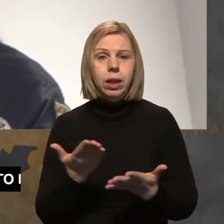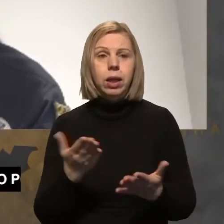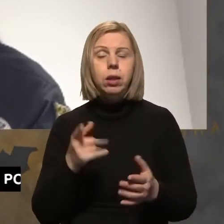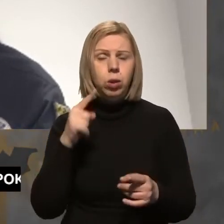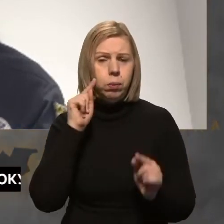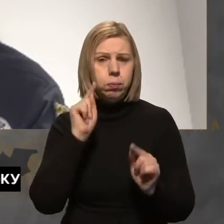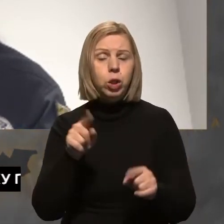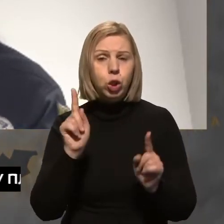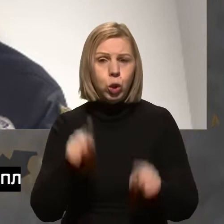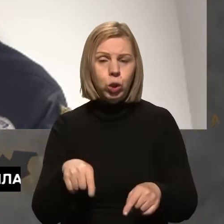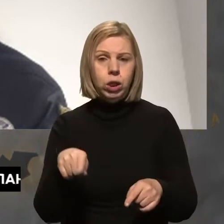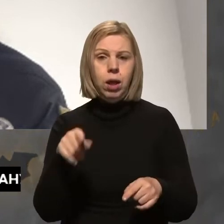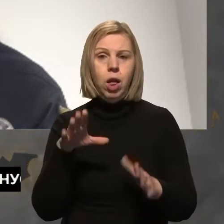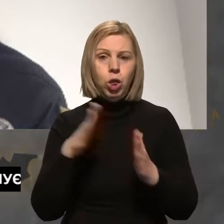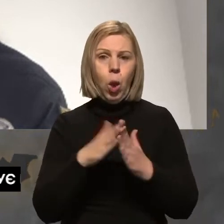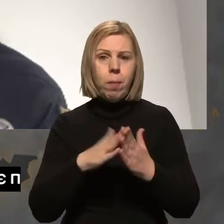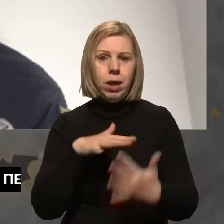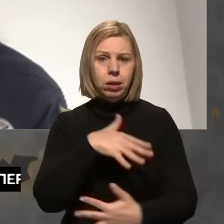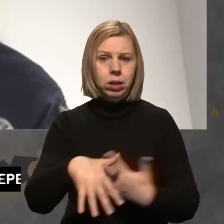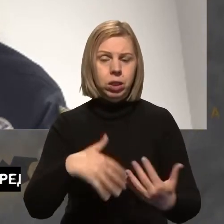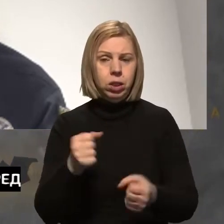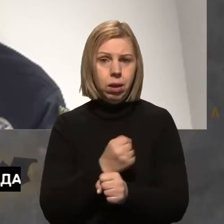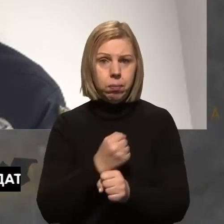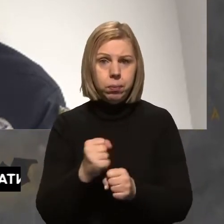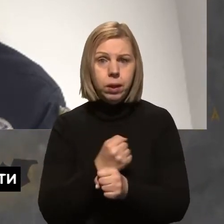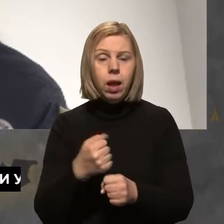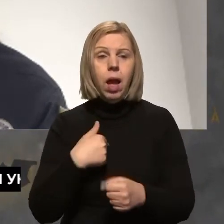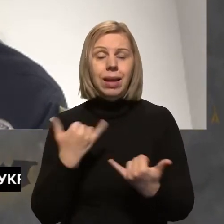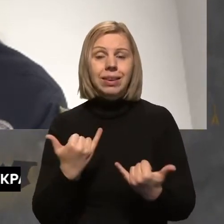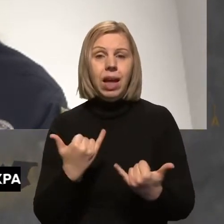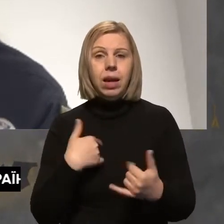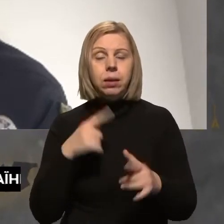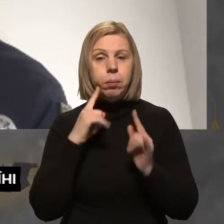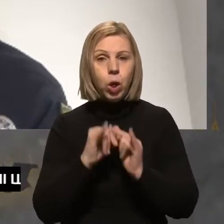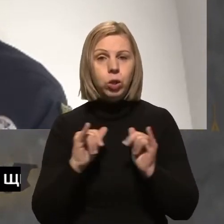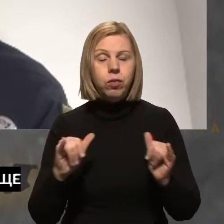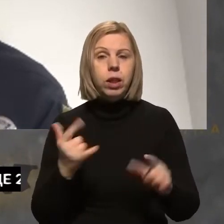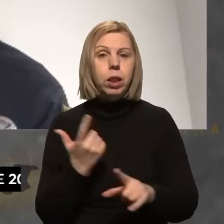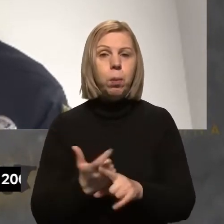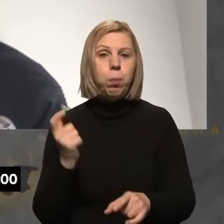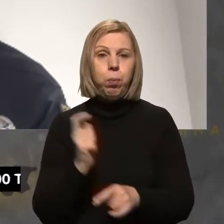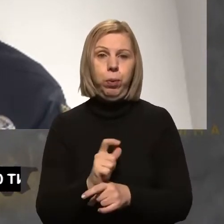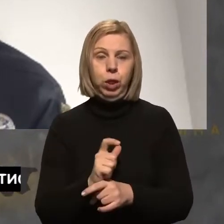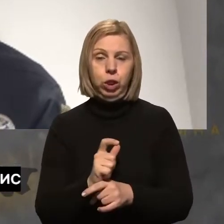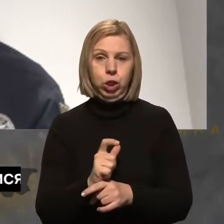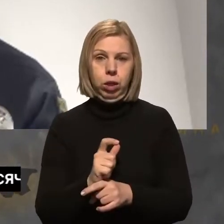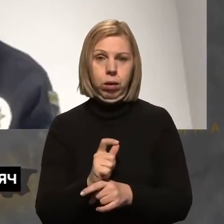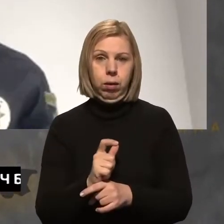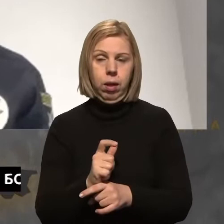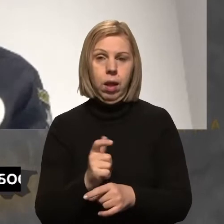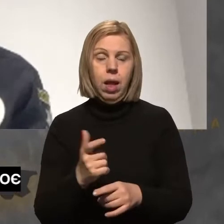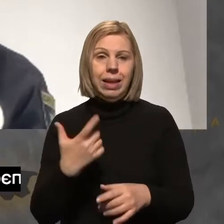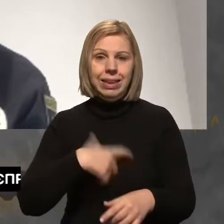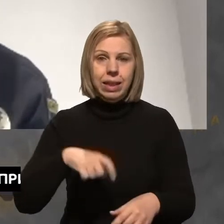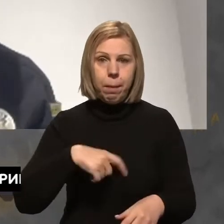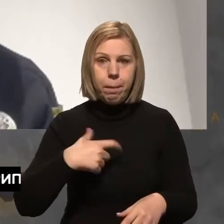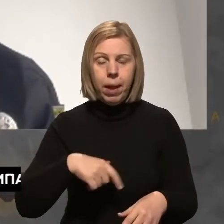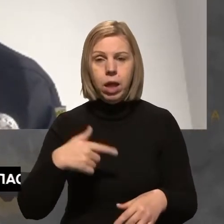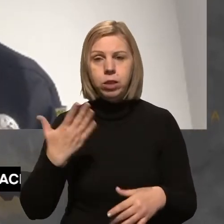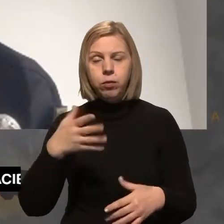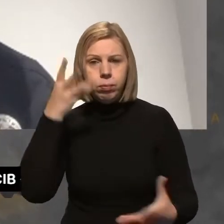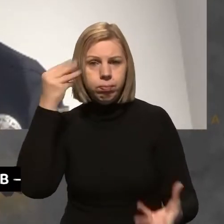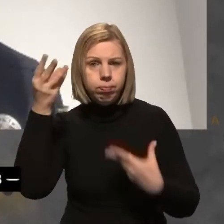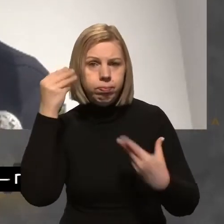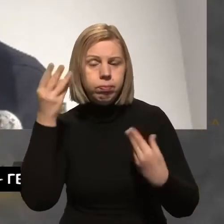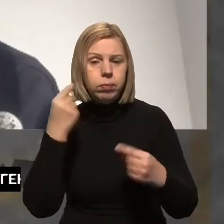стосується і домашнього насильства. Але зараз ми почали розвивати ще більше себе, свої вміння